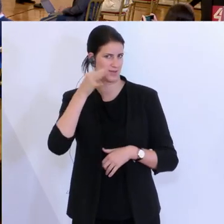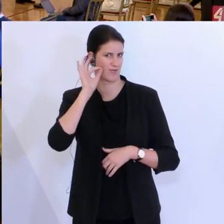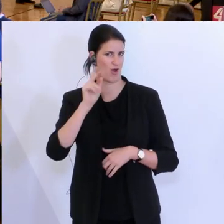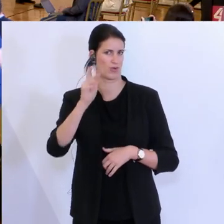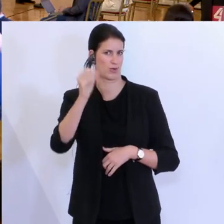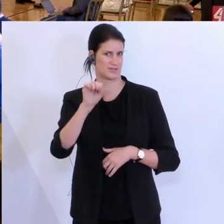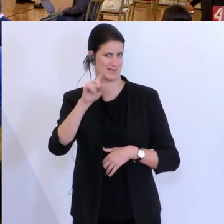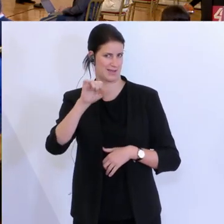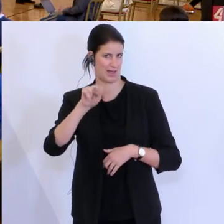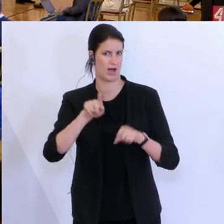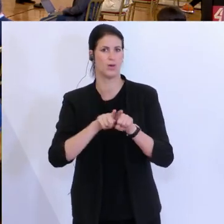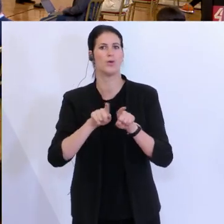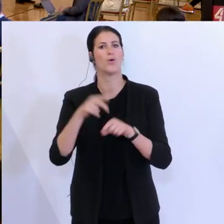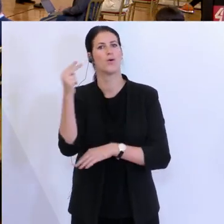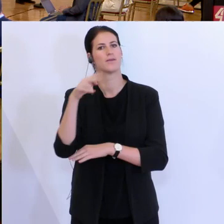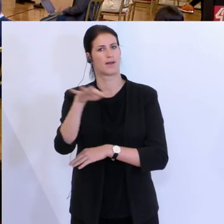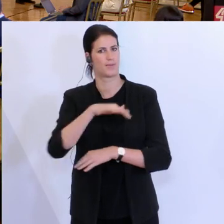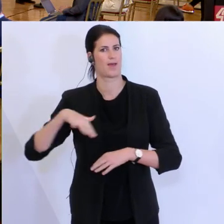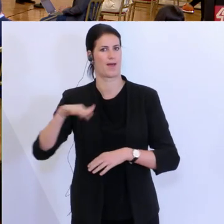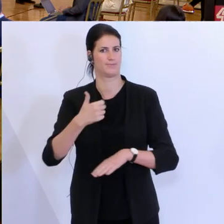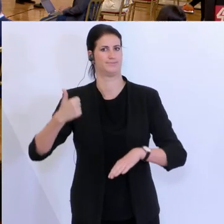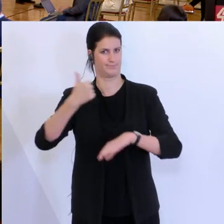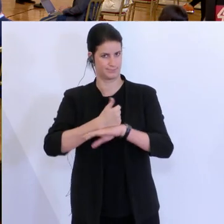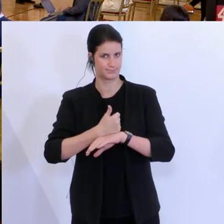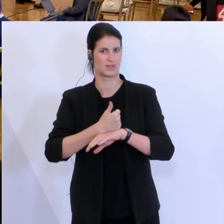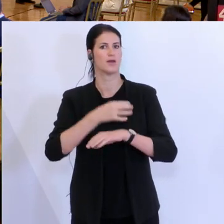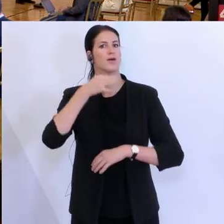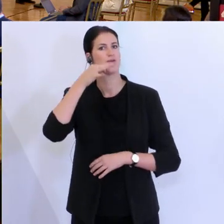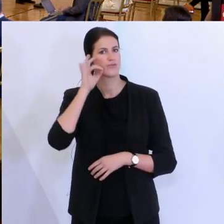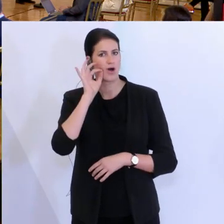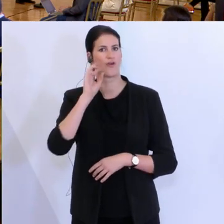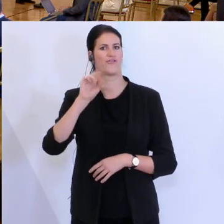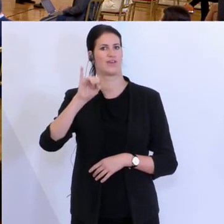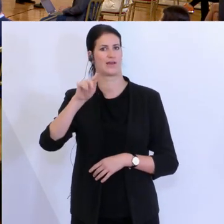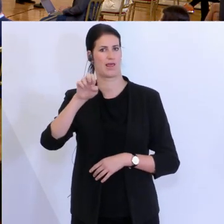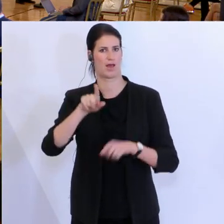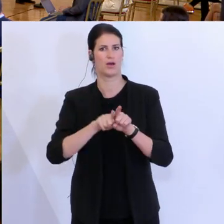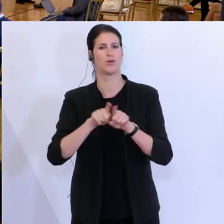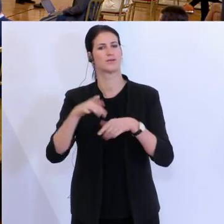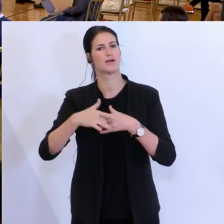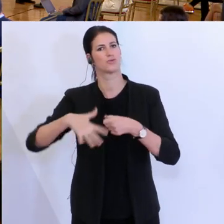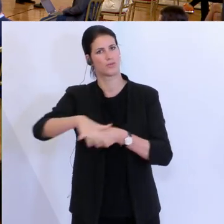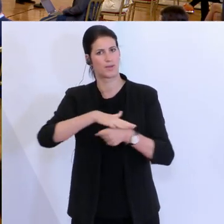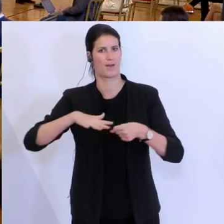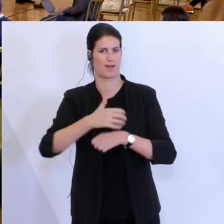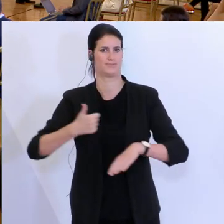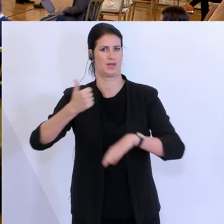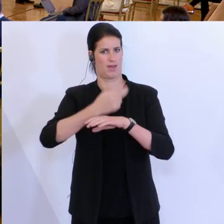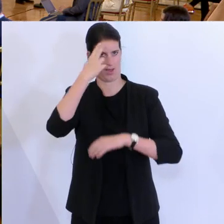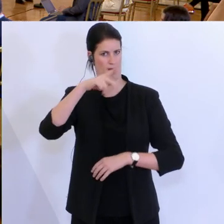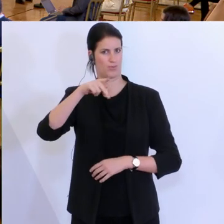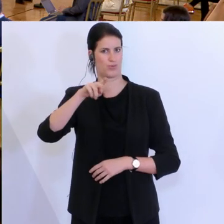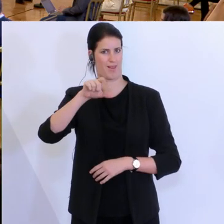der Obfrau des Fachverbands Hotellerie Susanne Kraus-Winkler und dem Obmann des Fachverbands Gastronomie Mario Bulker. Frau Bundesministerin, bitte.